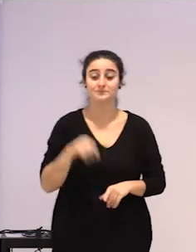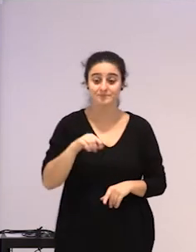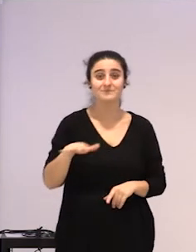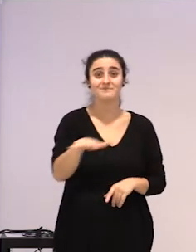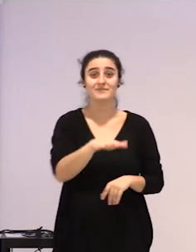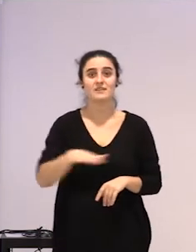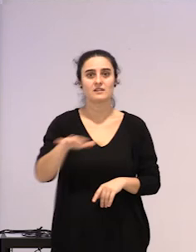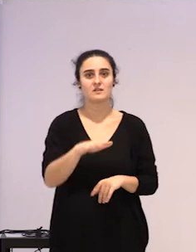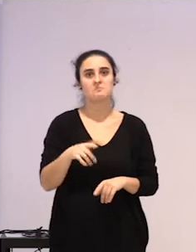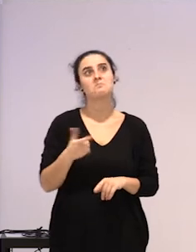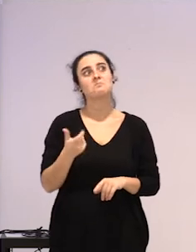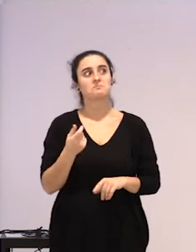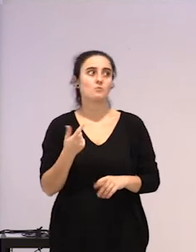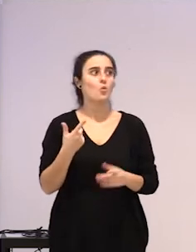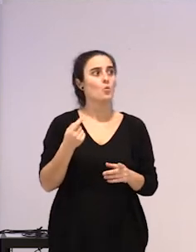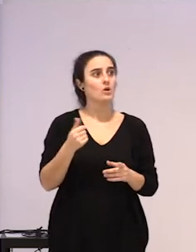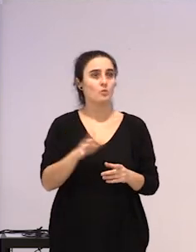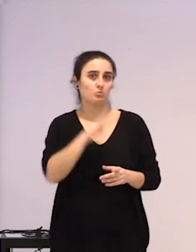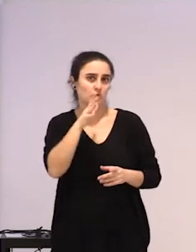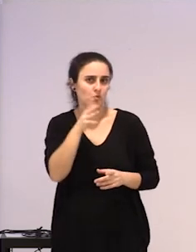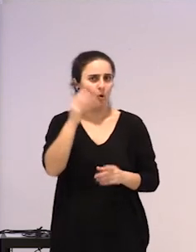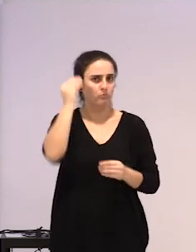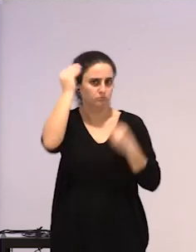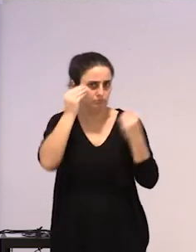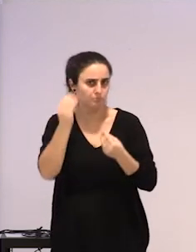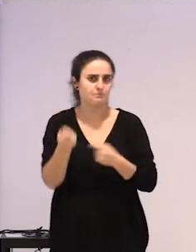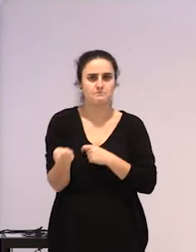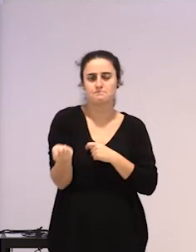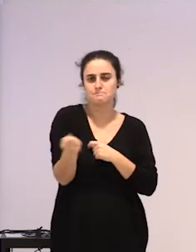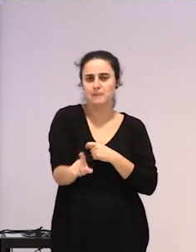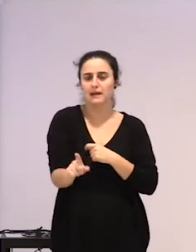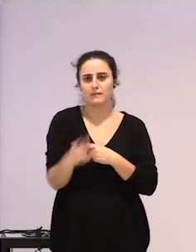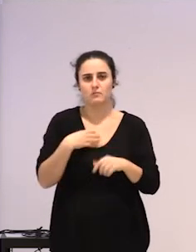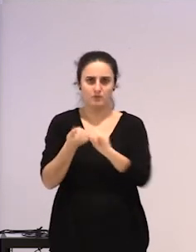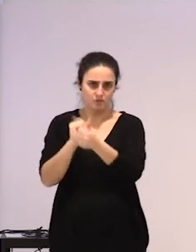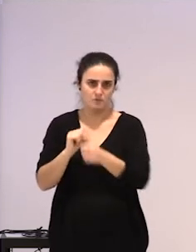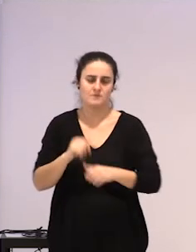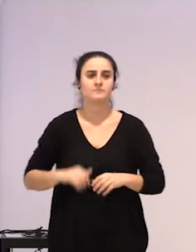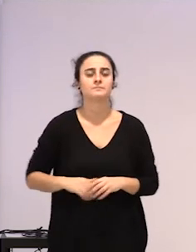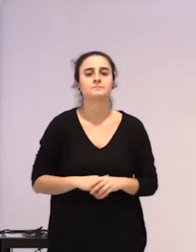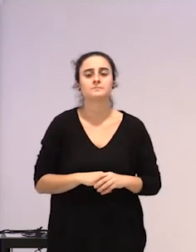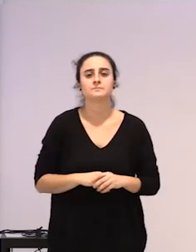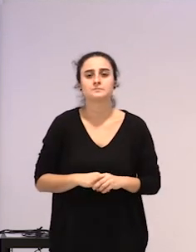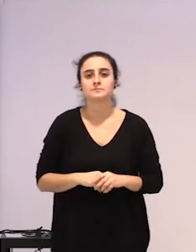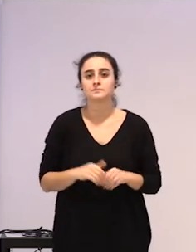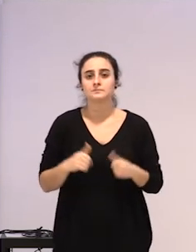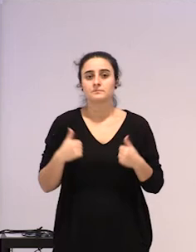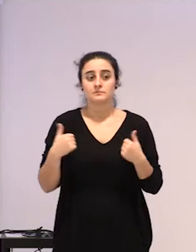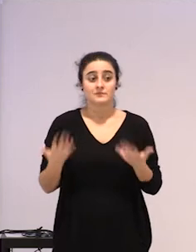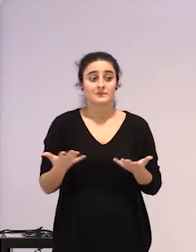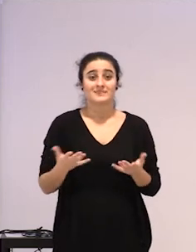honetan, antzeko logika nola baite, birproduzituko litzateke, Eta oso